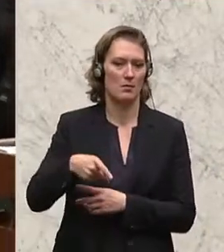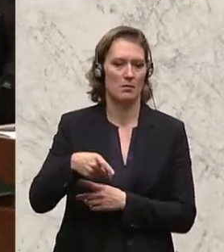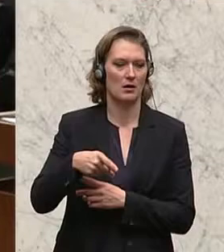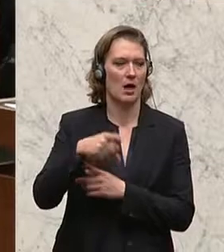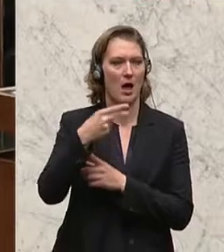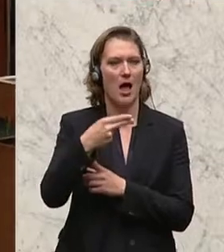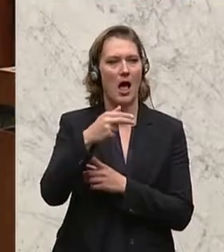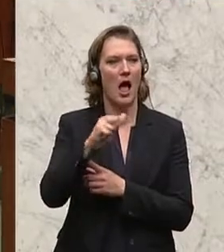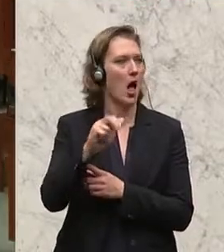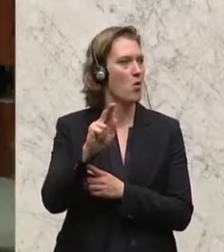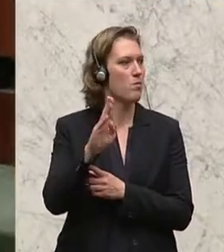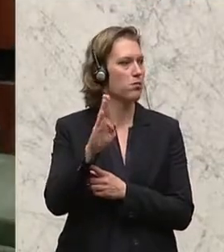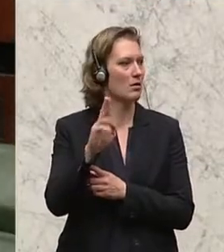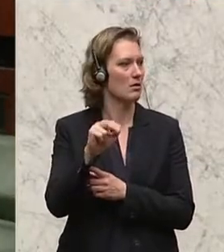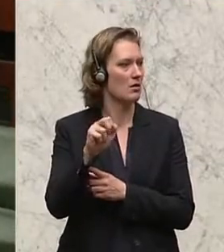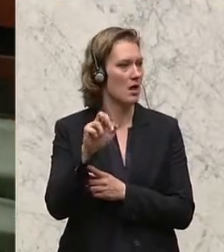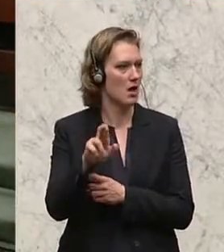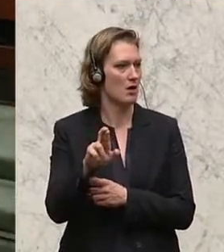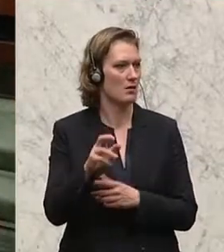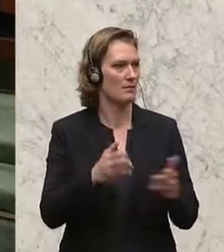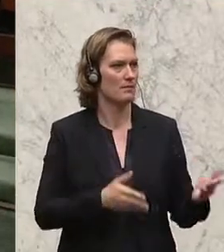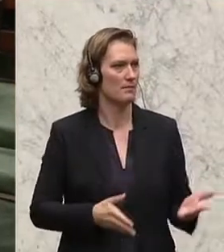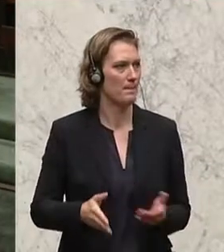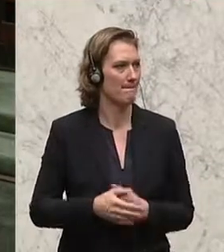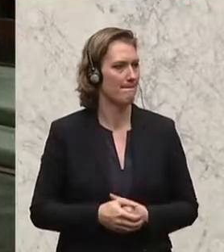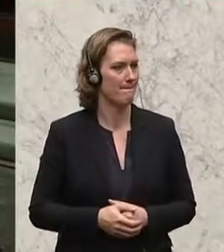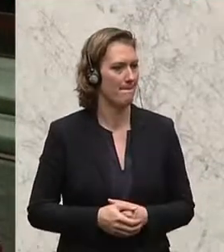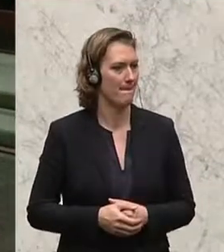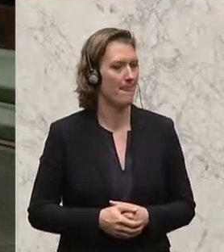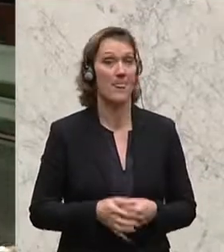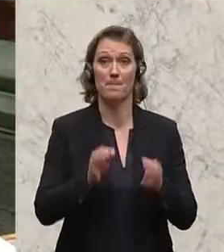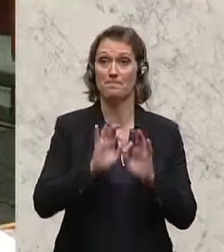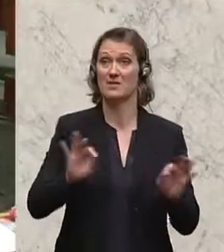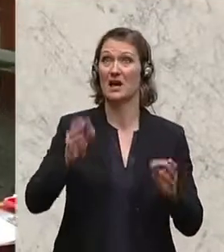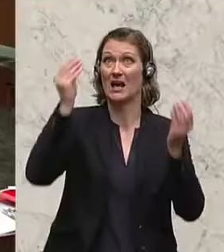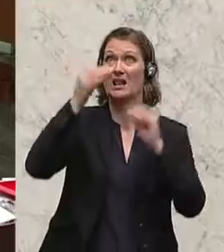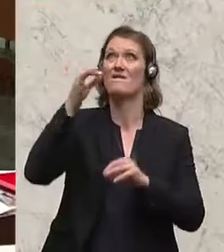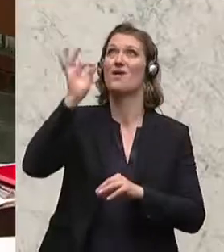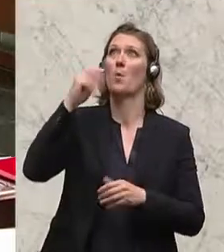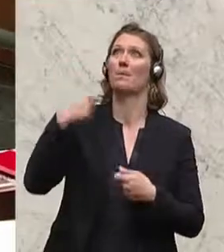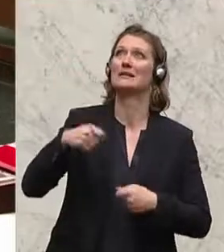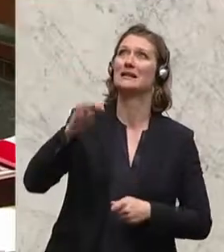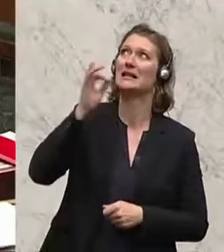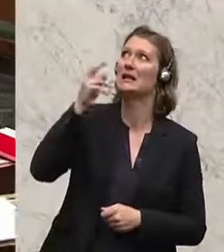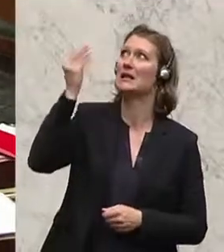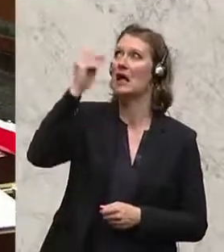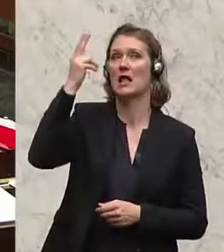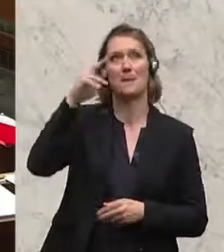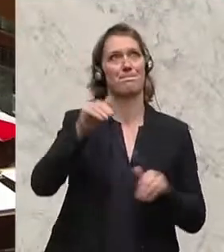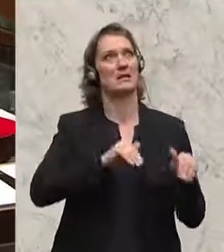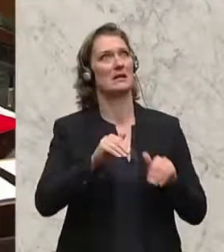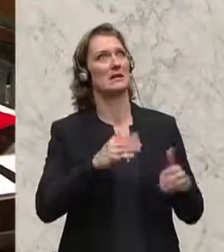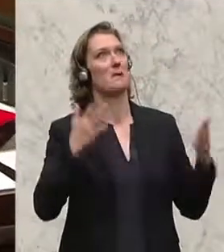Wolfgang Katzian von der SPÖ. Schlussendlich aber der Antrag der NEOS als Ziel, die Arbeiterkammerumlage zu